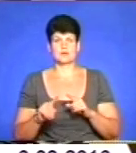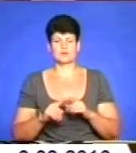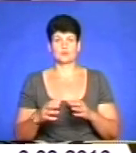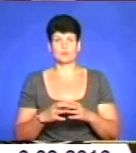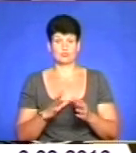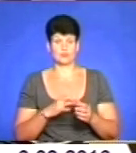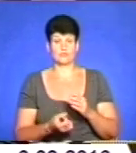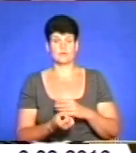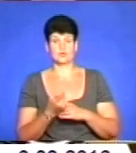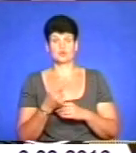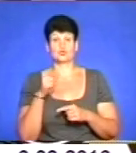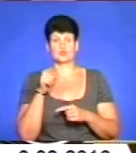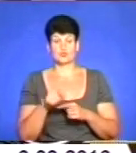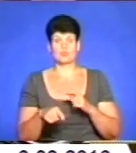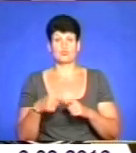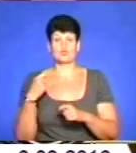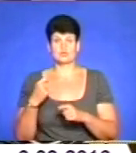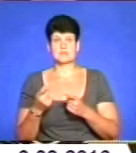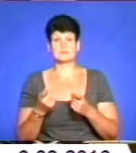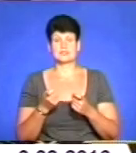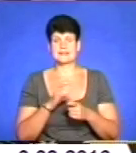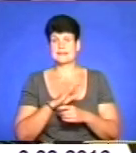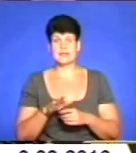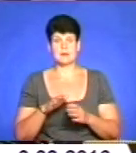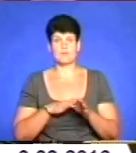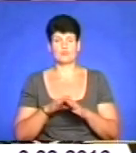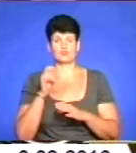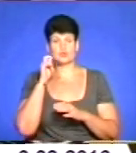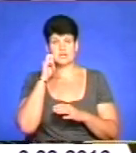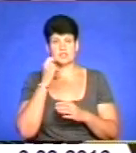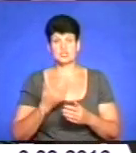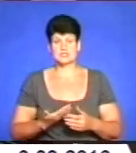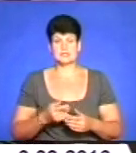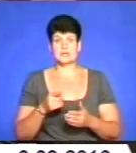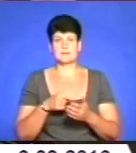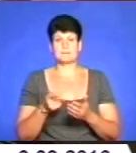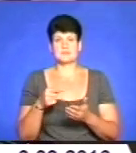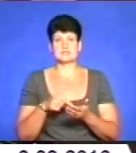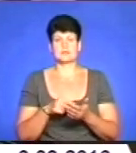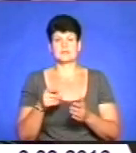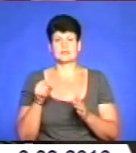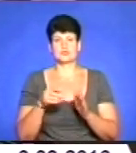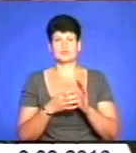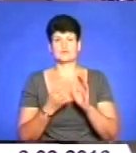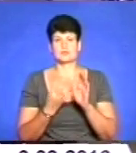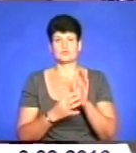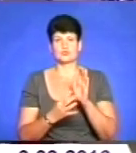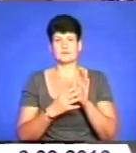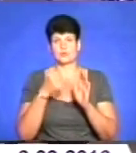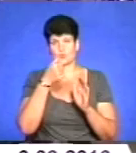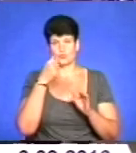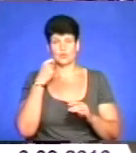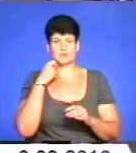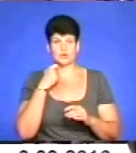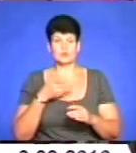встановлено, що до даного кримінального правопорушення перчатний неповнолітній житель міста Тернополя 1999 року народження. Юнак